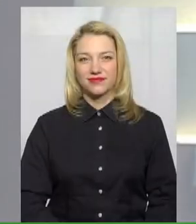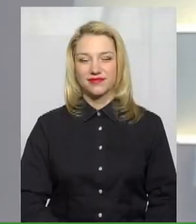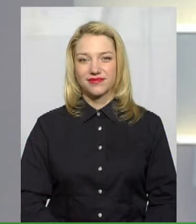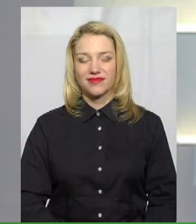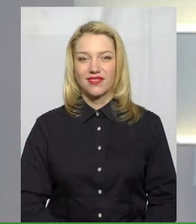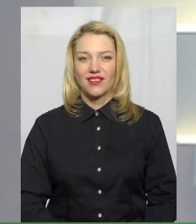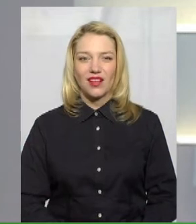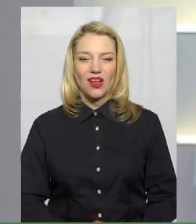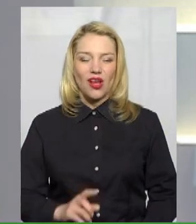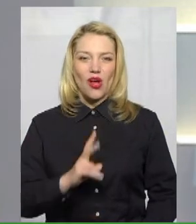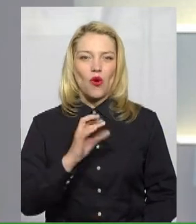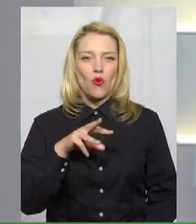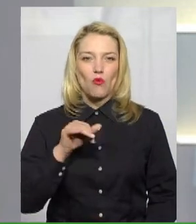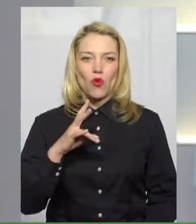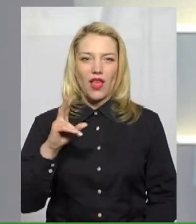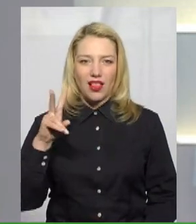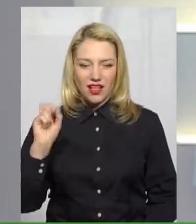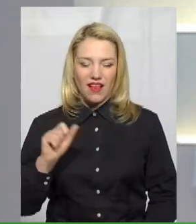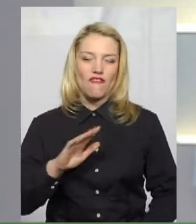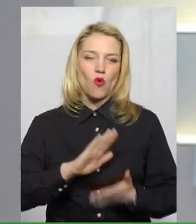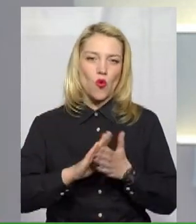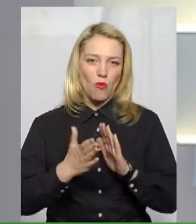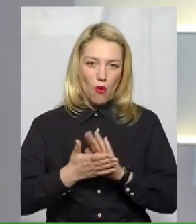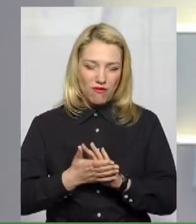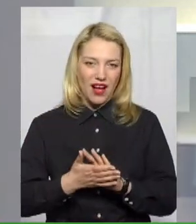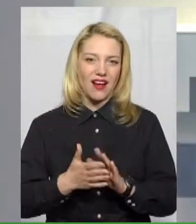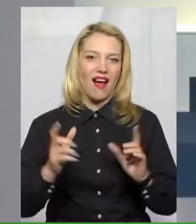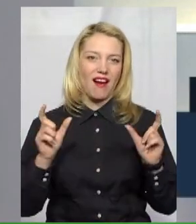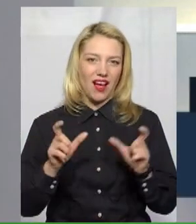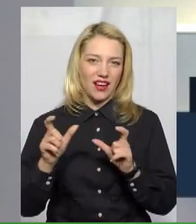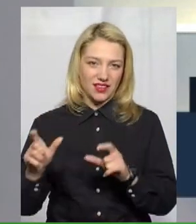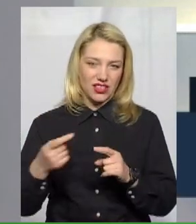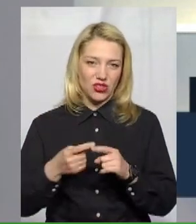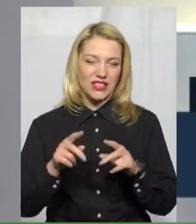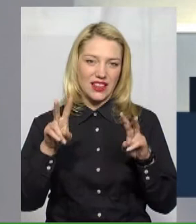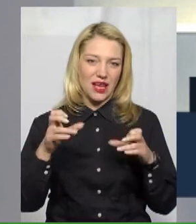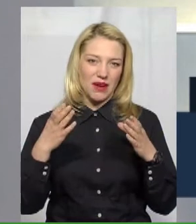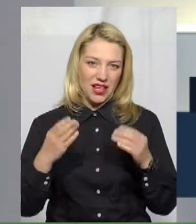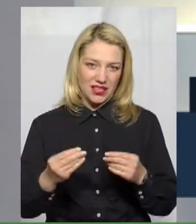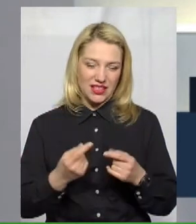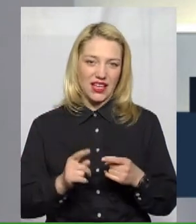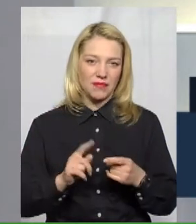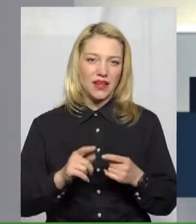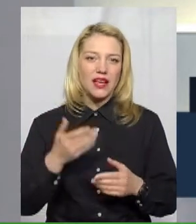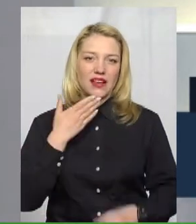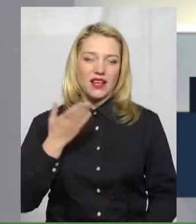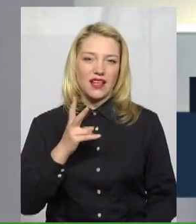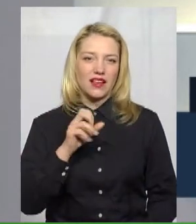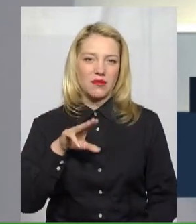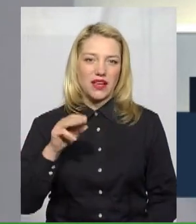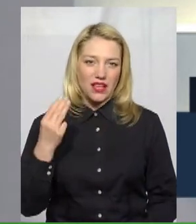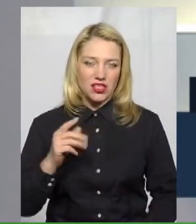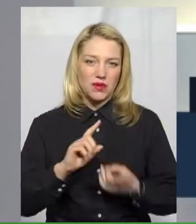Комуналка в умовах карантину. Це тема дня. Мене звати Олена Кеміняш, на жестову мову перекладає Оксана Фіновська. Усіх вітаємо.